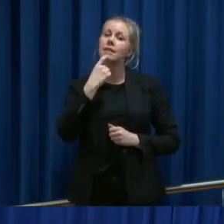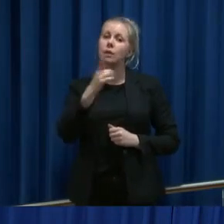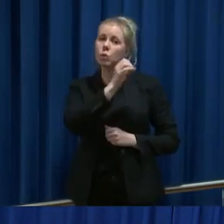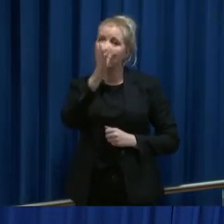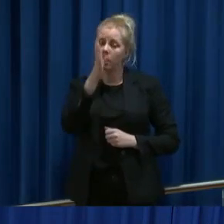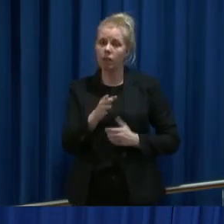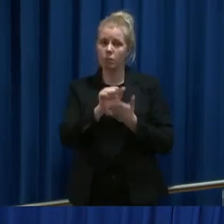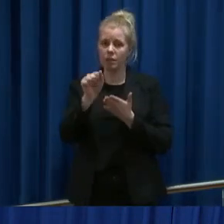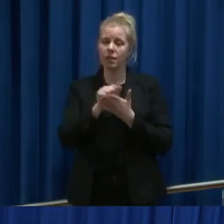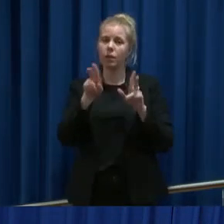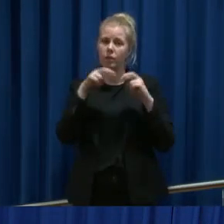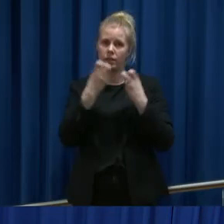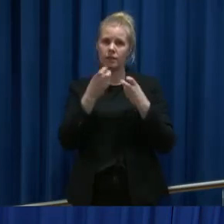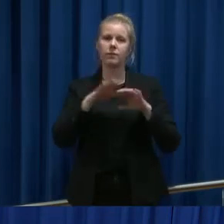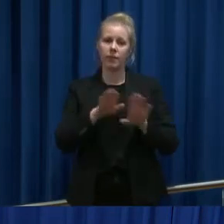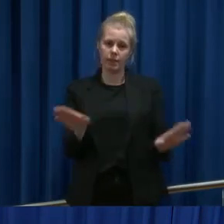er denne pressekonferansen over.